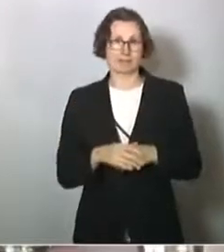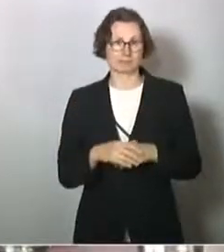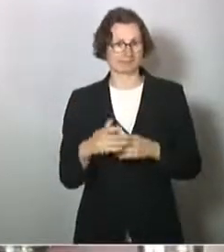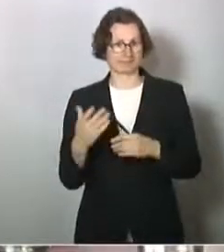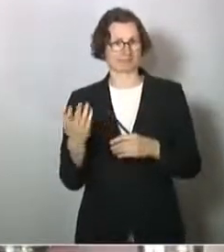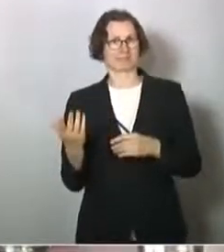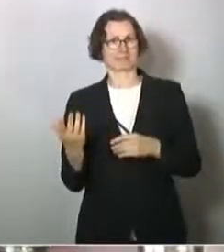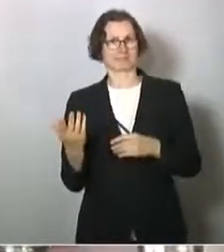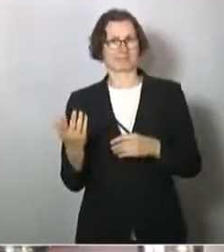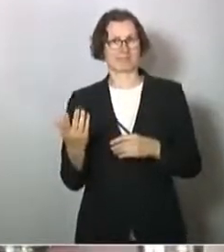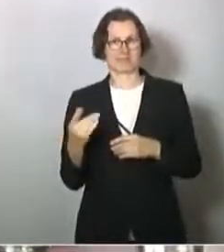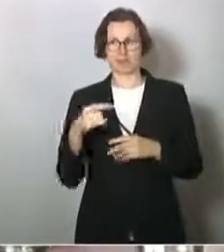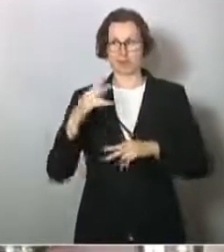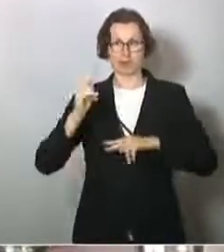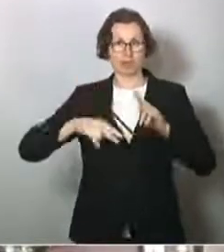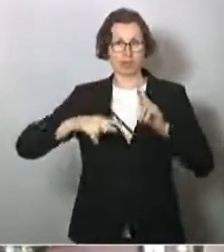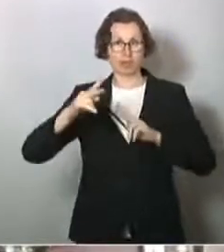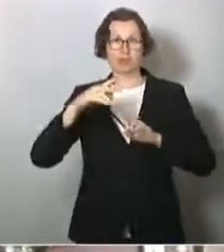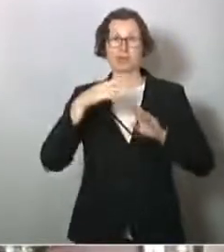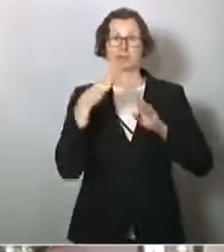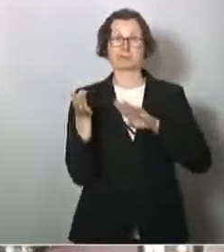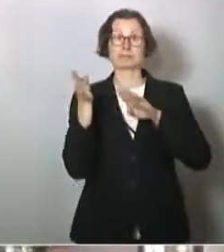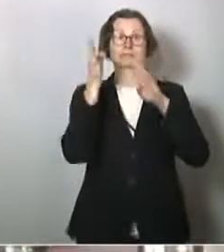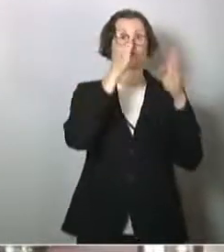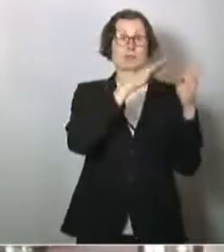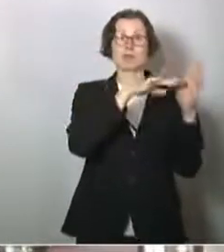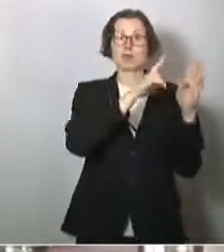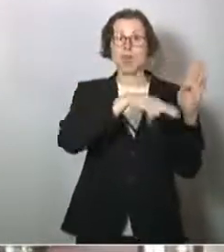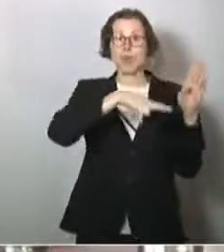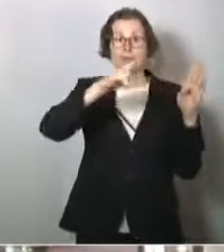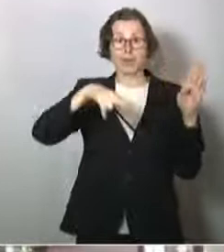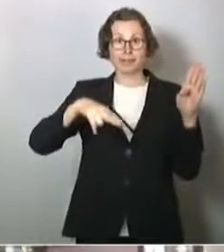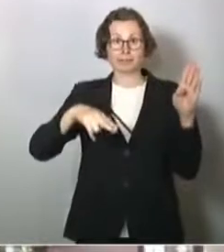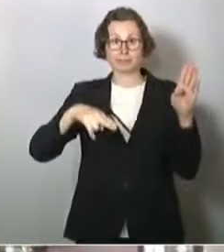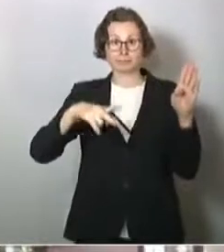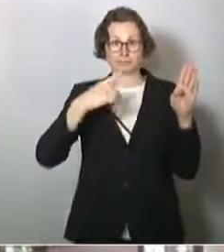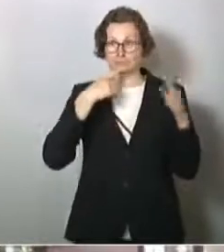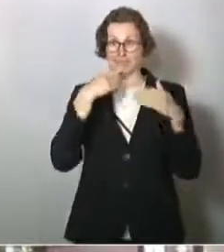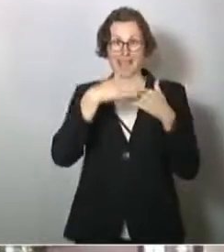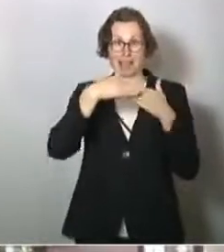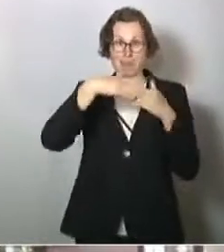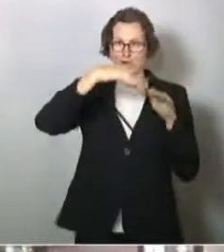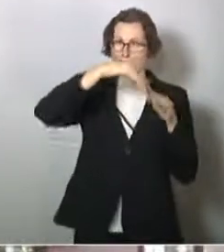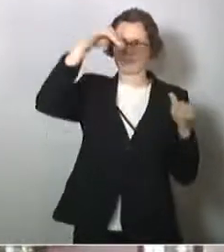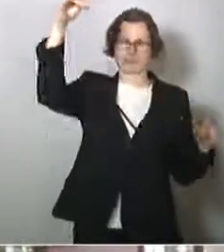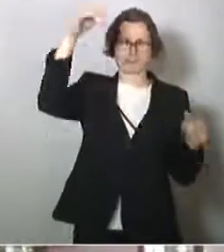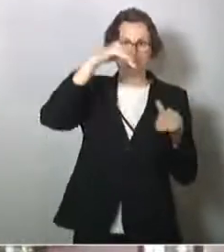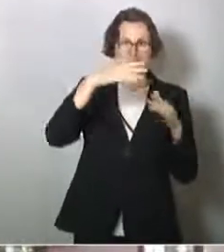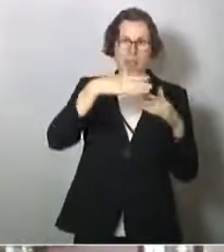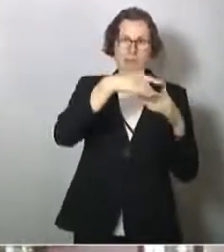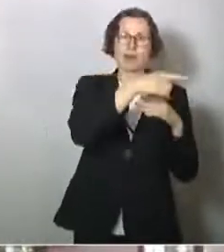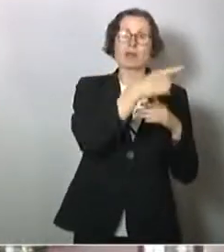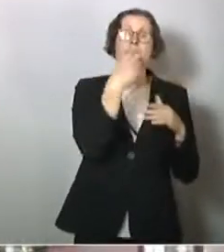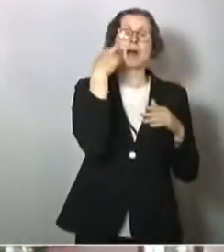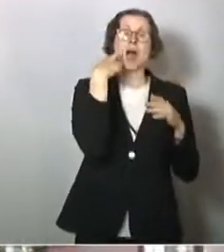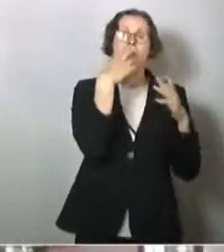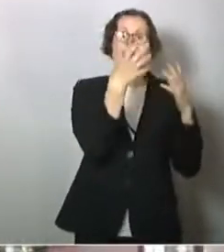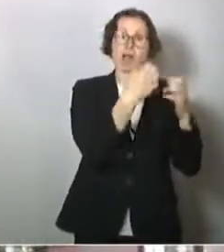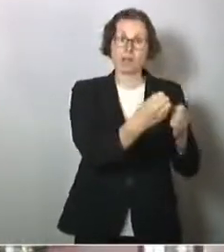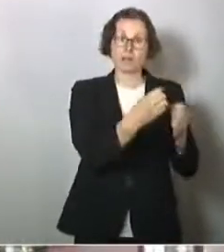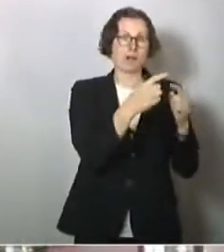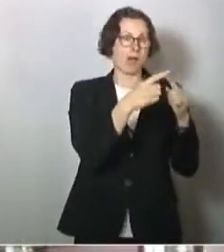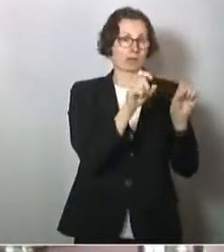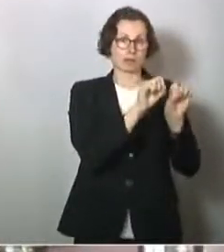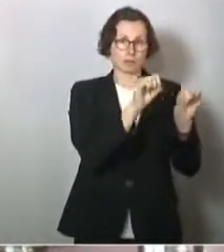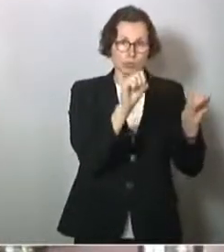ist zum Beispiel ein drastischer Unterschied zu Norwegen, das ist ja auch das Nachbarland, wo zum Beispiel die Altenheime ganz